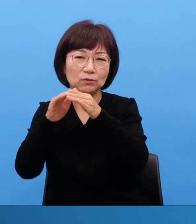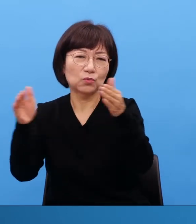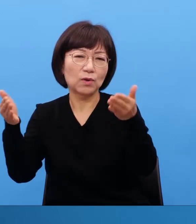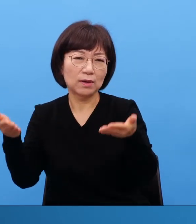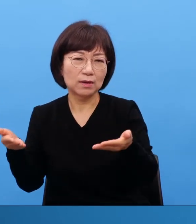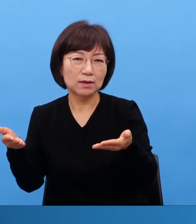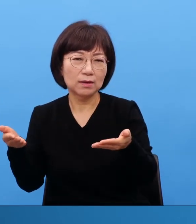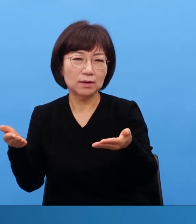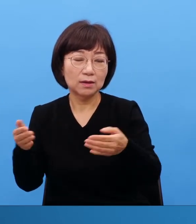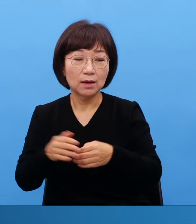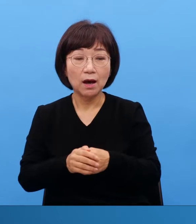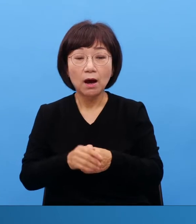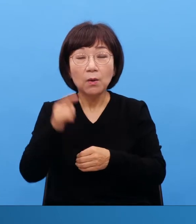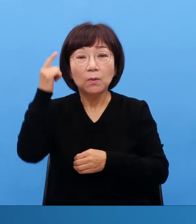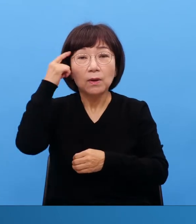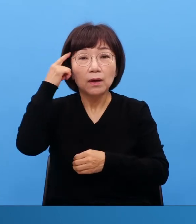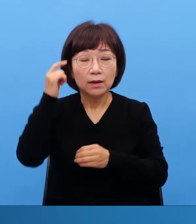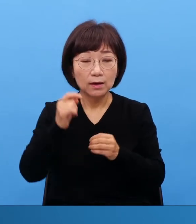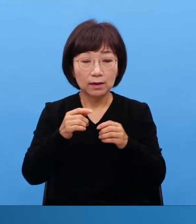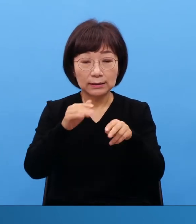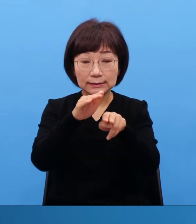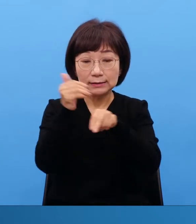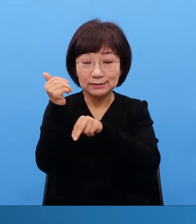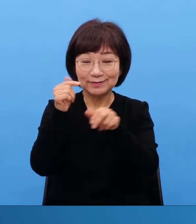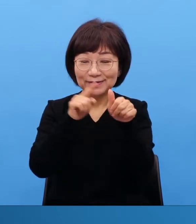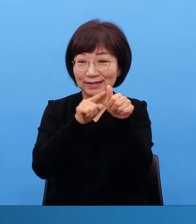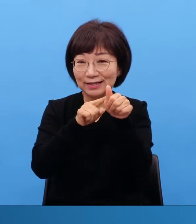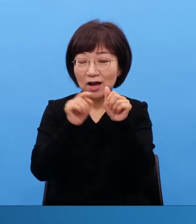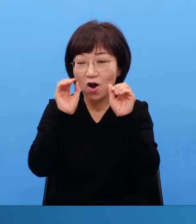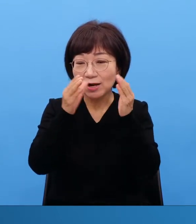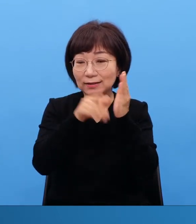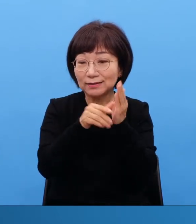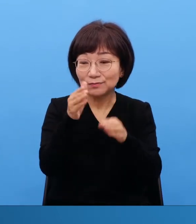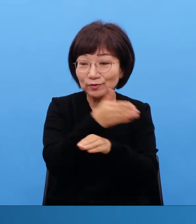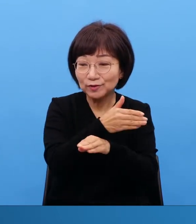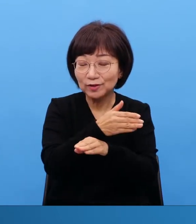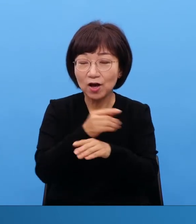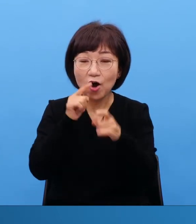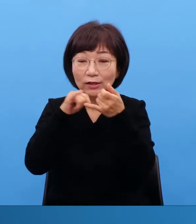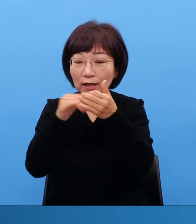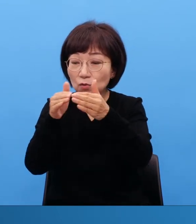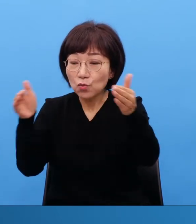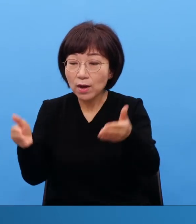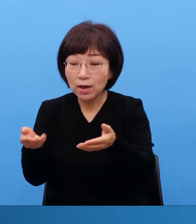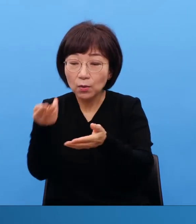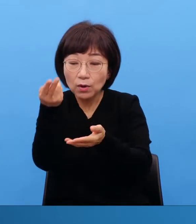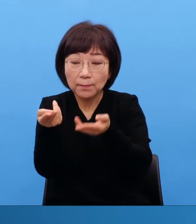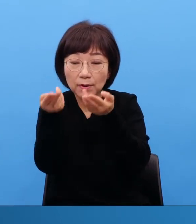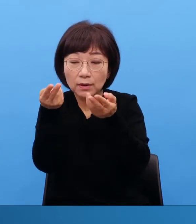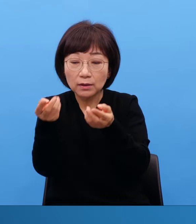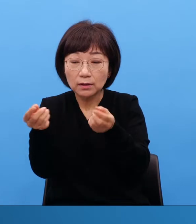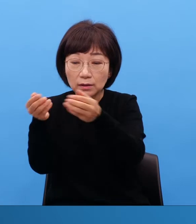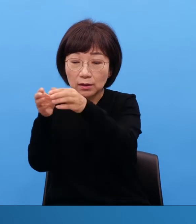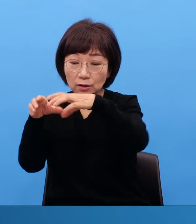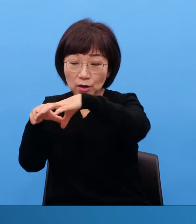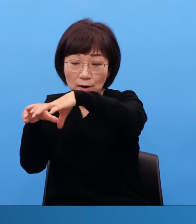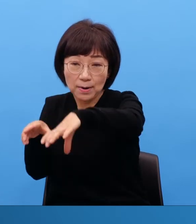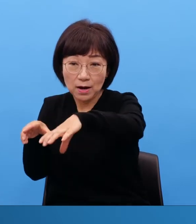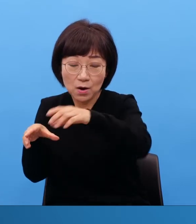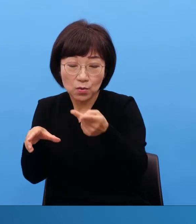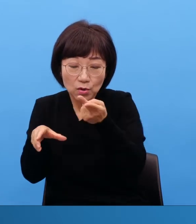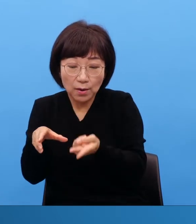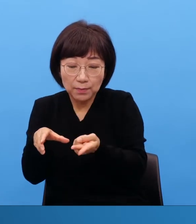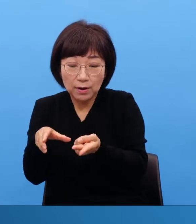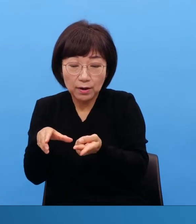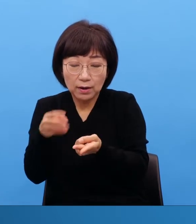사무엘이 어릴 때부터 언약계에서 사무엘의 은혜를 받고 언약계에 빼앗기고 기도할 때 언약계에 돌아왔고 사무엘이 느끼는 것은 그게